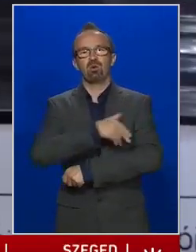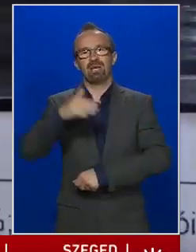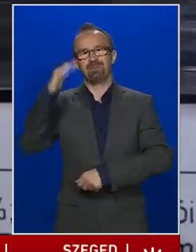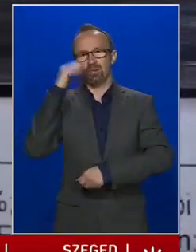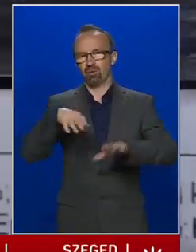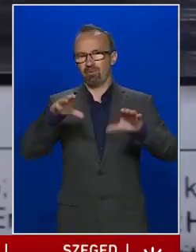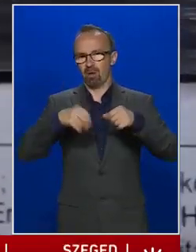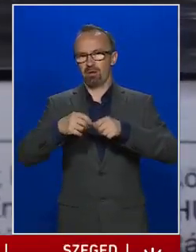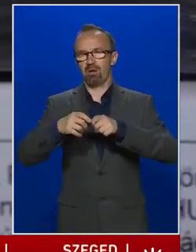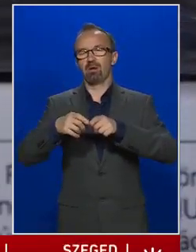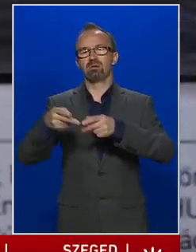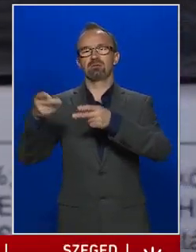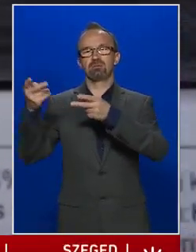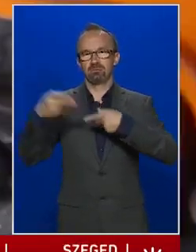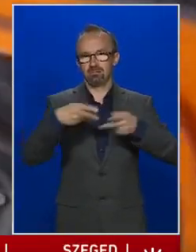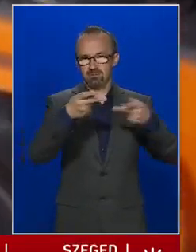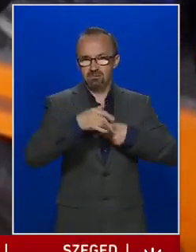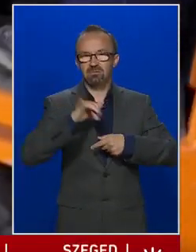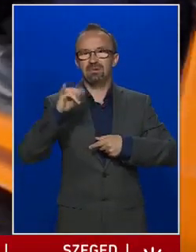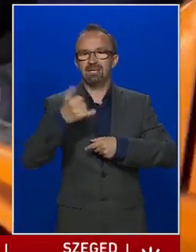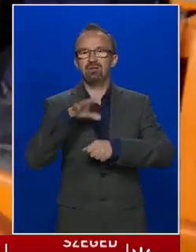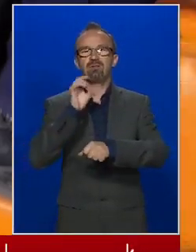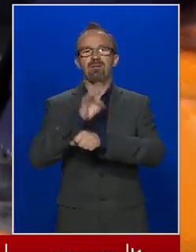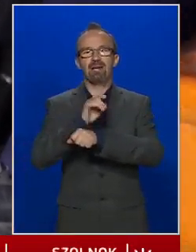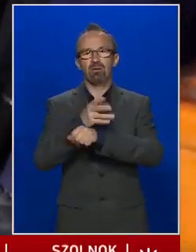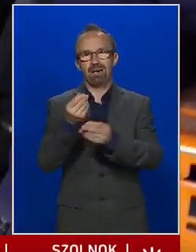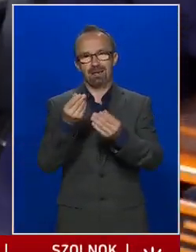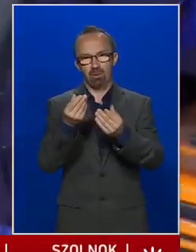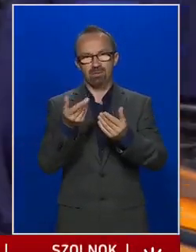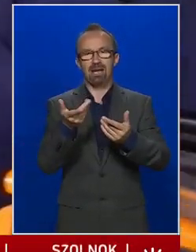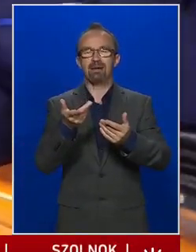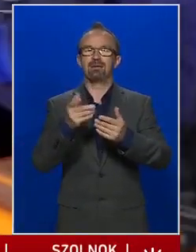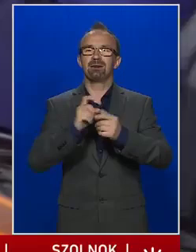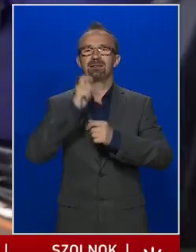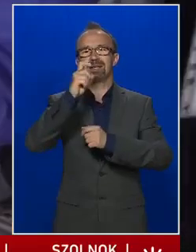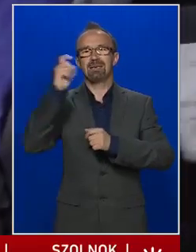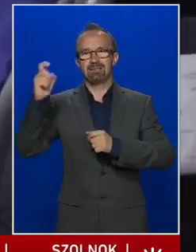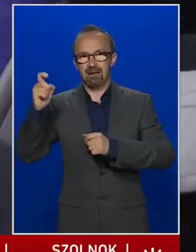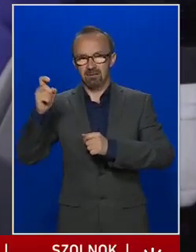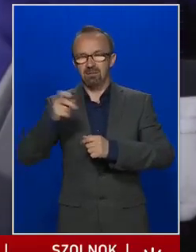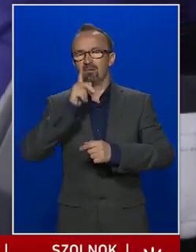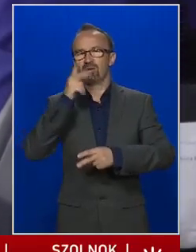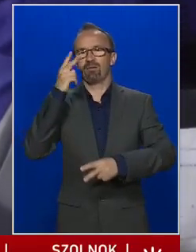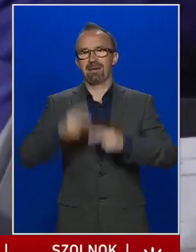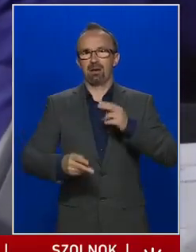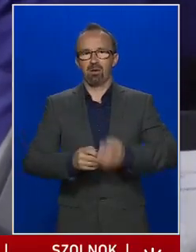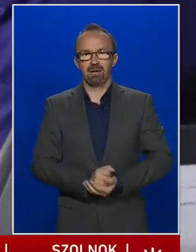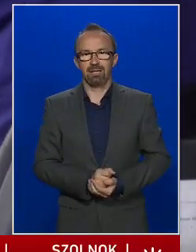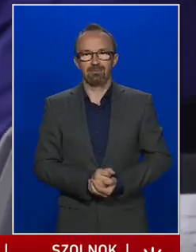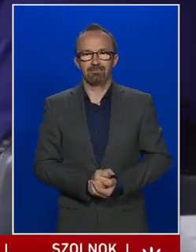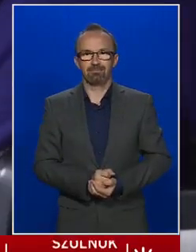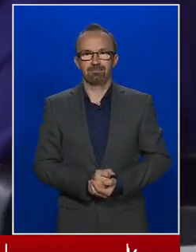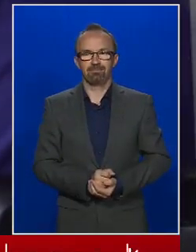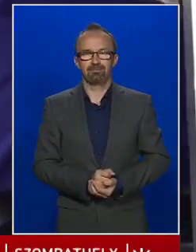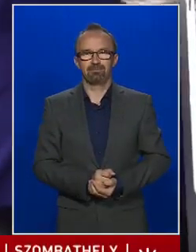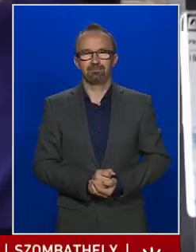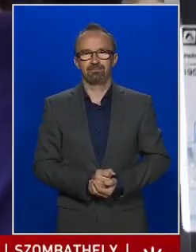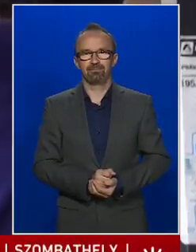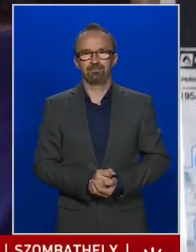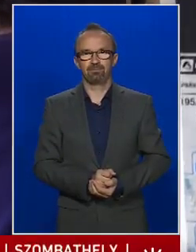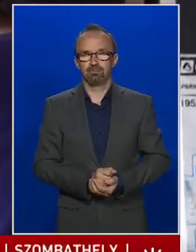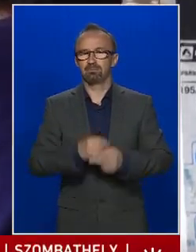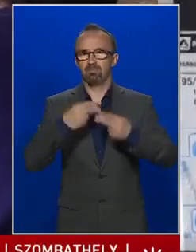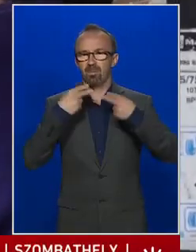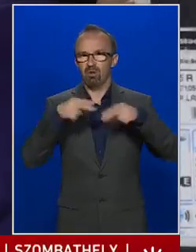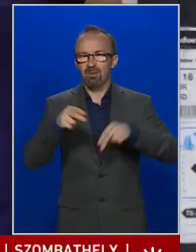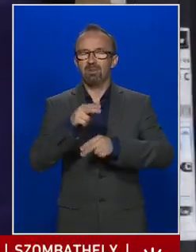ezeket a szállítmányokat, és ezeknek a fertőtlenítő szereknek a készletezését végre fogják hajtani. Továbbra